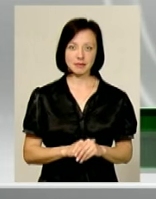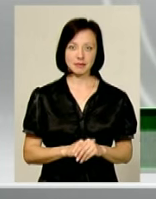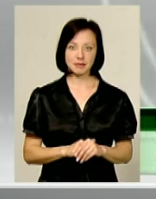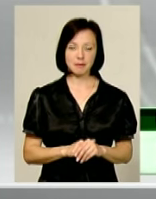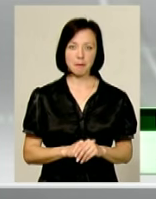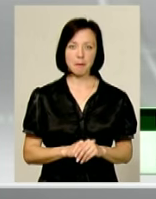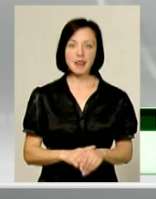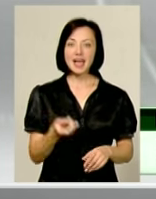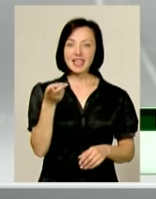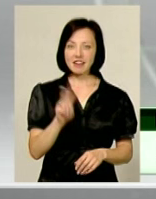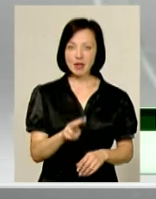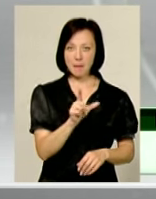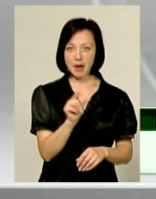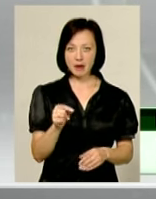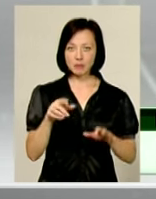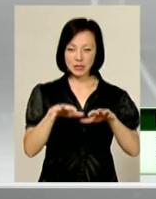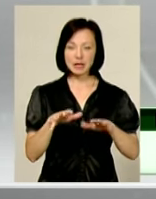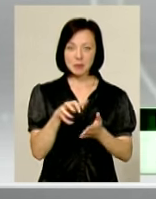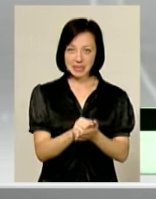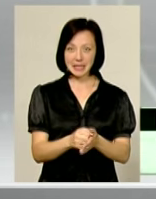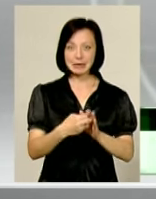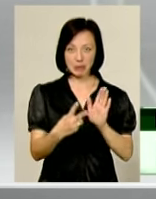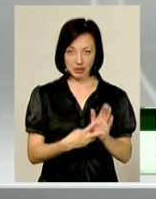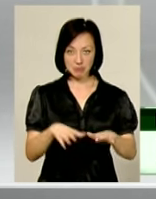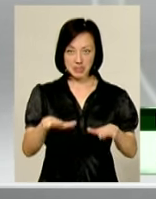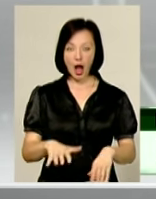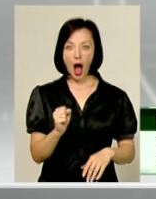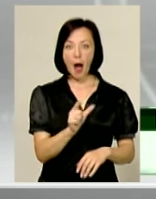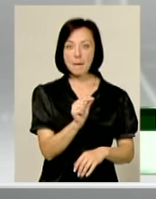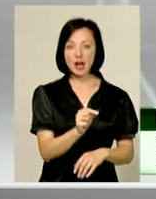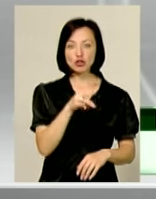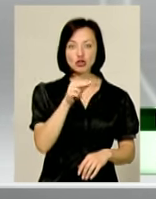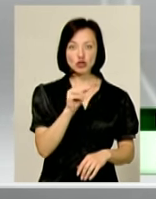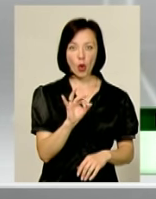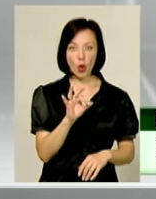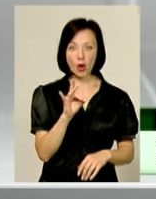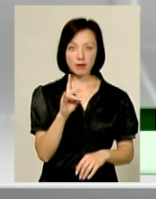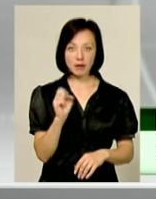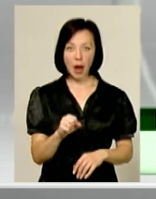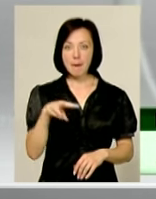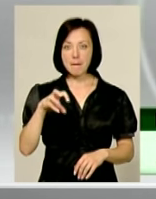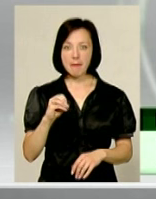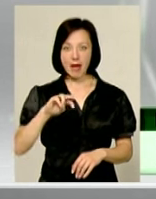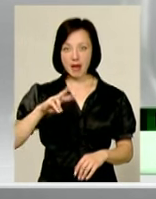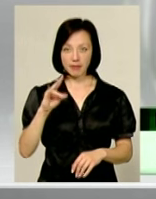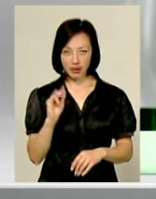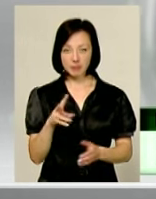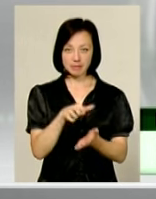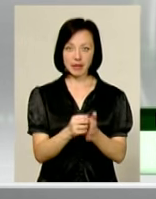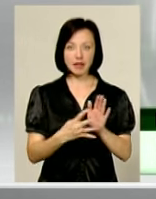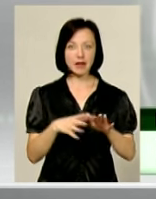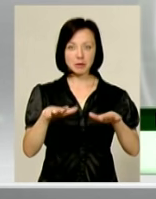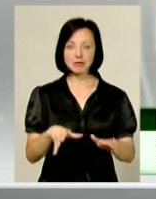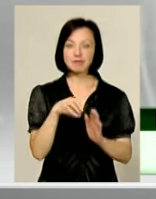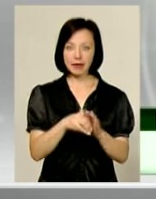Дві пари посіли 17 місця, а пара чорномельник посіли 9 місця,